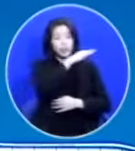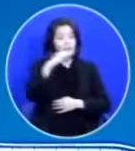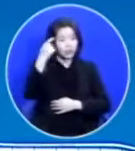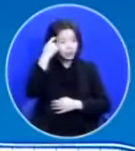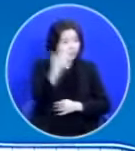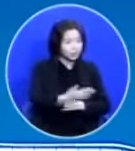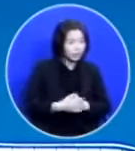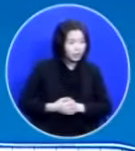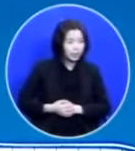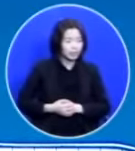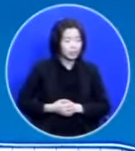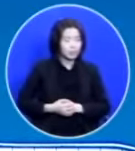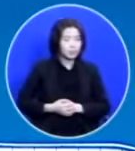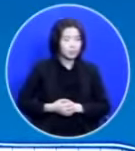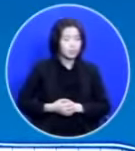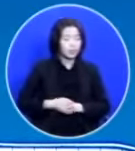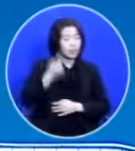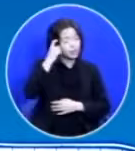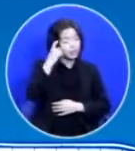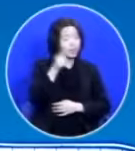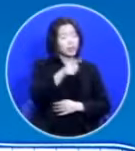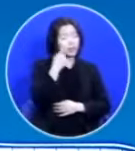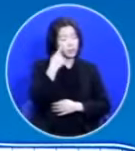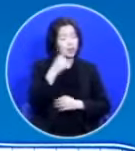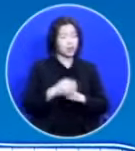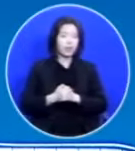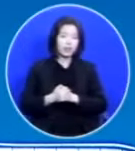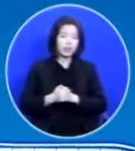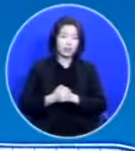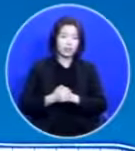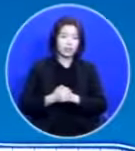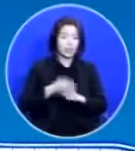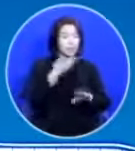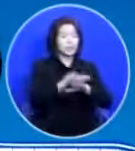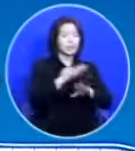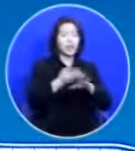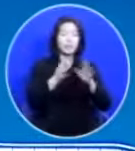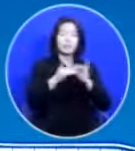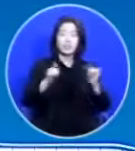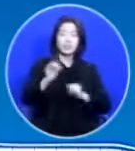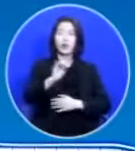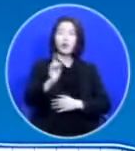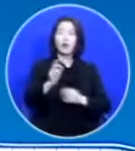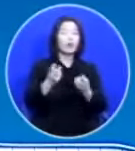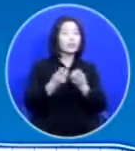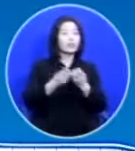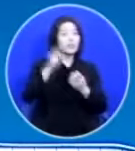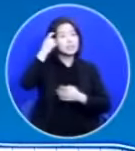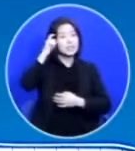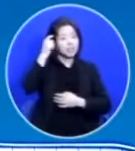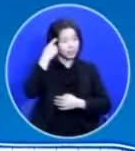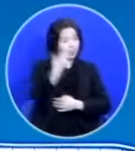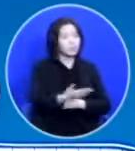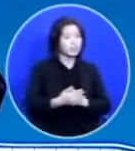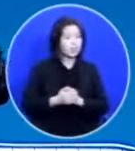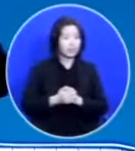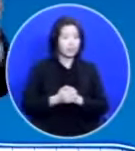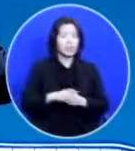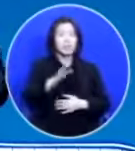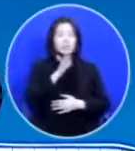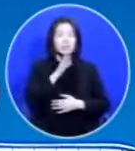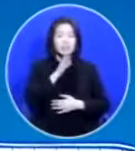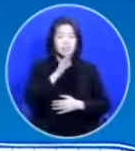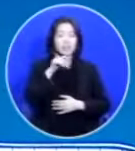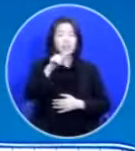한번 생각해 봐 다른 사람들이 어떻게 생각하겠어 지금 너를 실제로